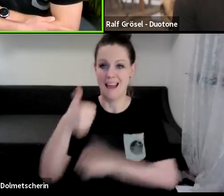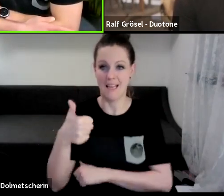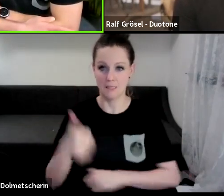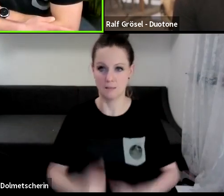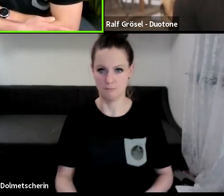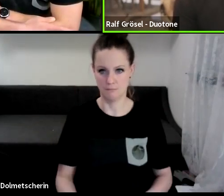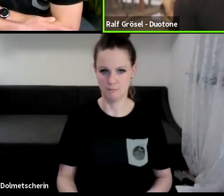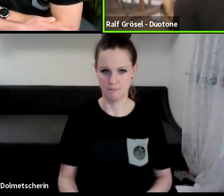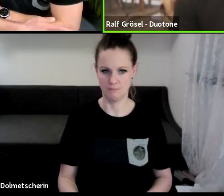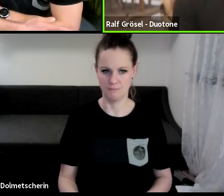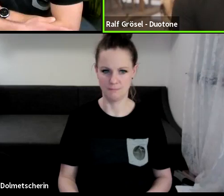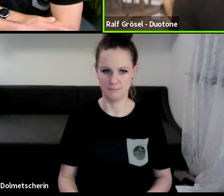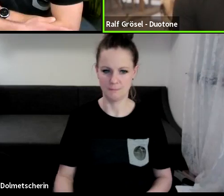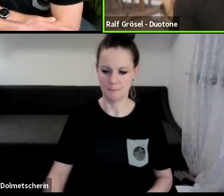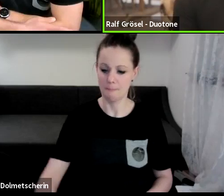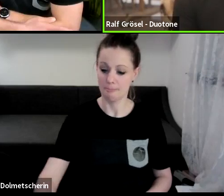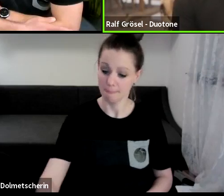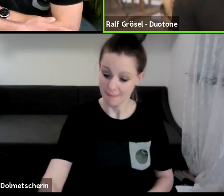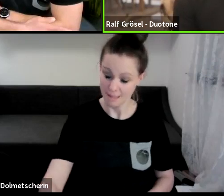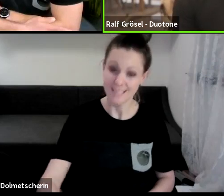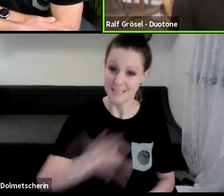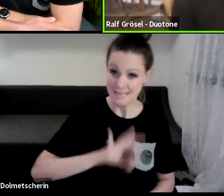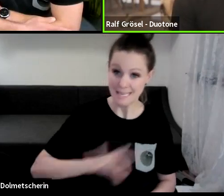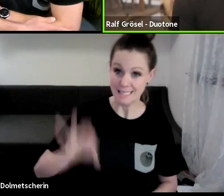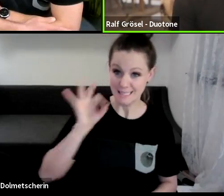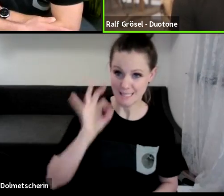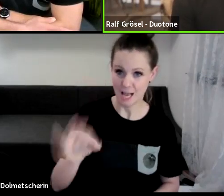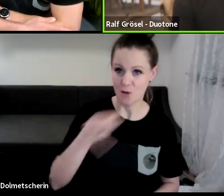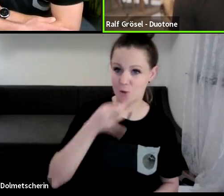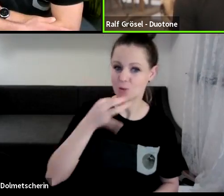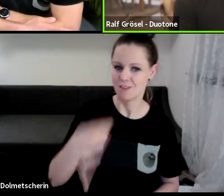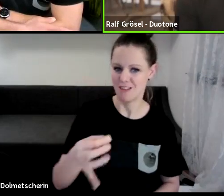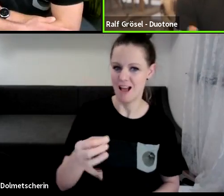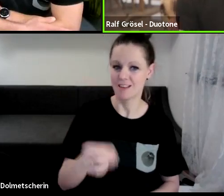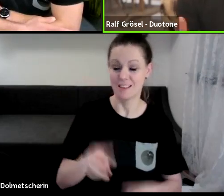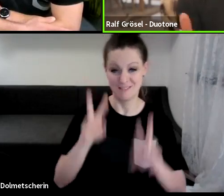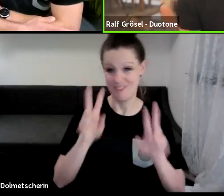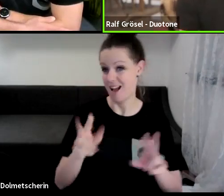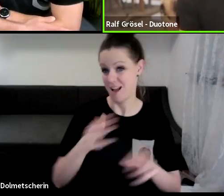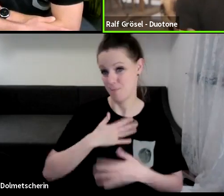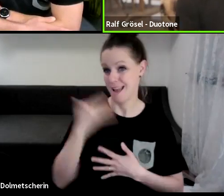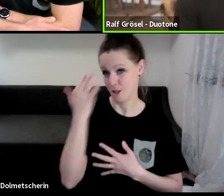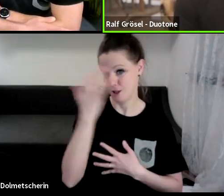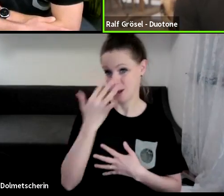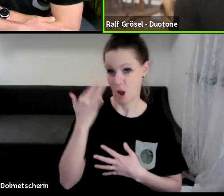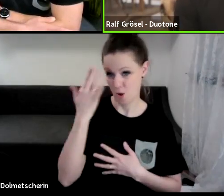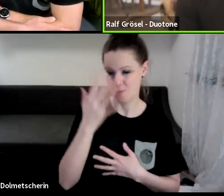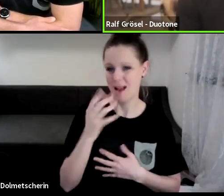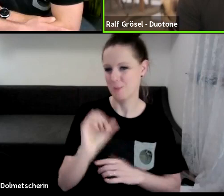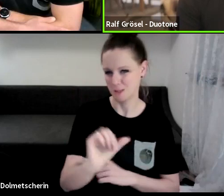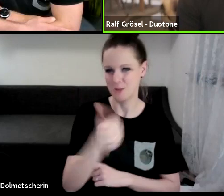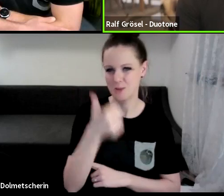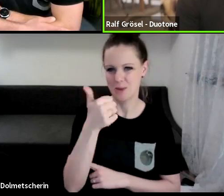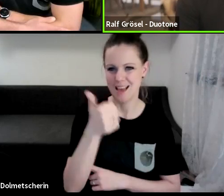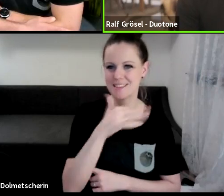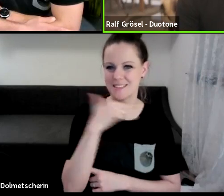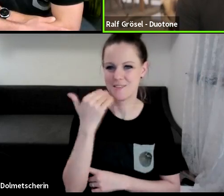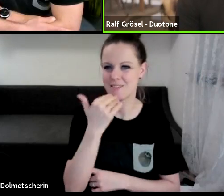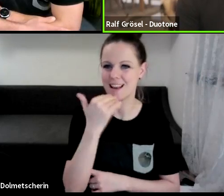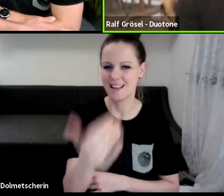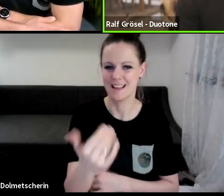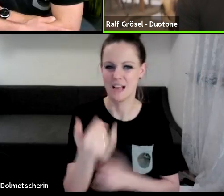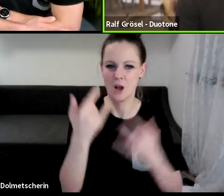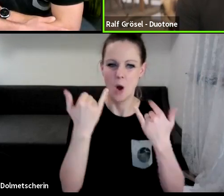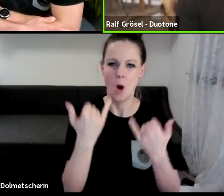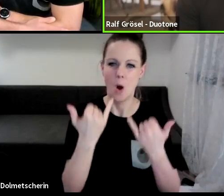Das ist eine sehr gute, durchaus berechtigte Frage. Das wäre tatsächlich ein Traum von mir gewesen. Aber erstmal vielen Dank, dass ihr das in dem Suchencall heute